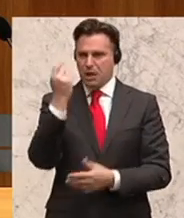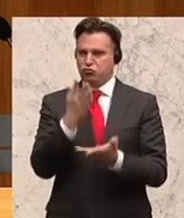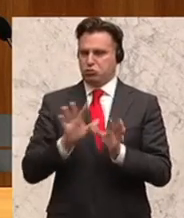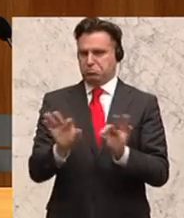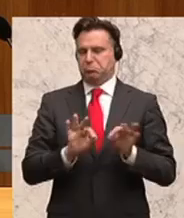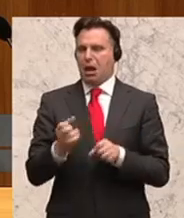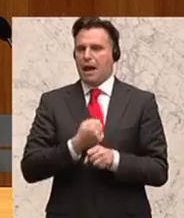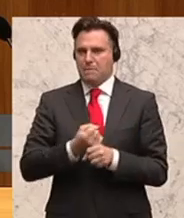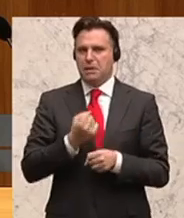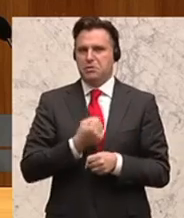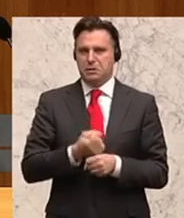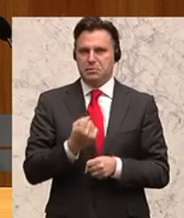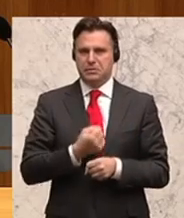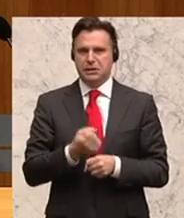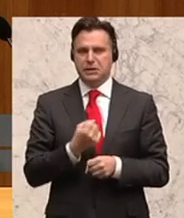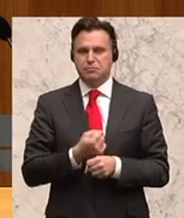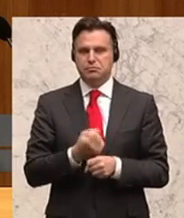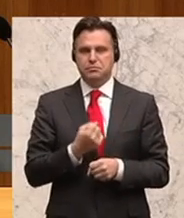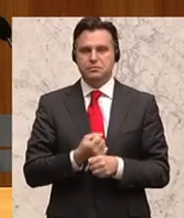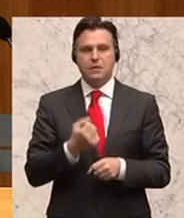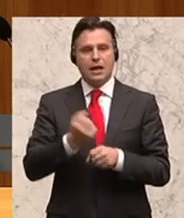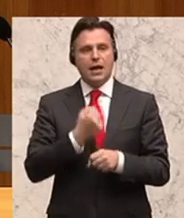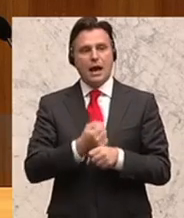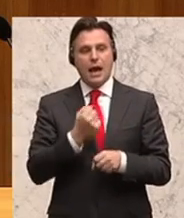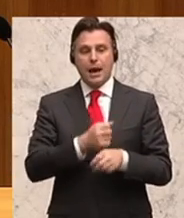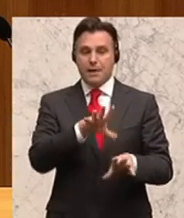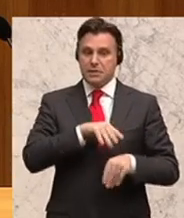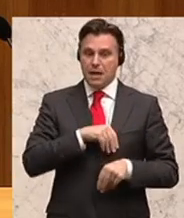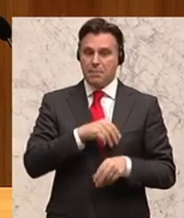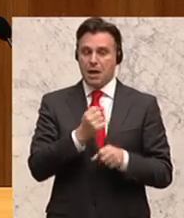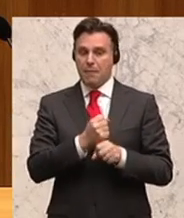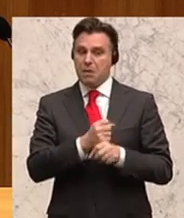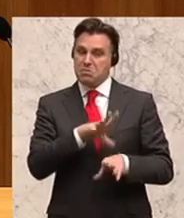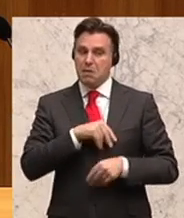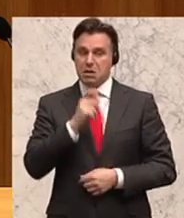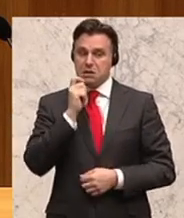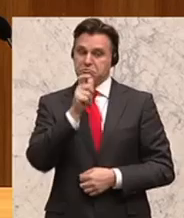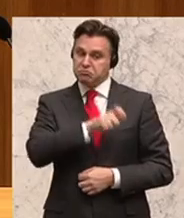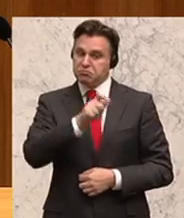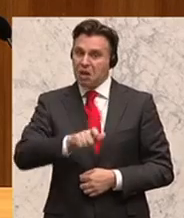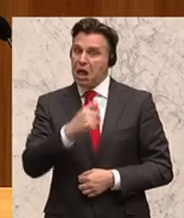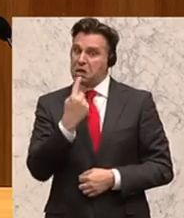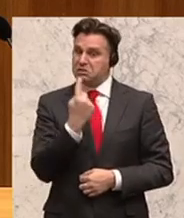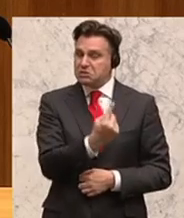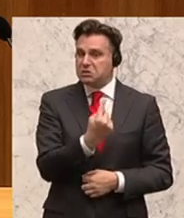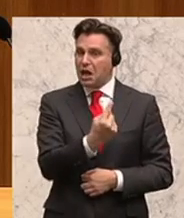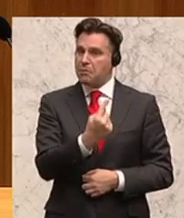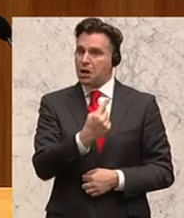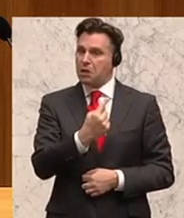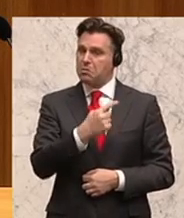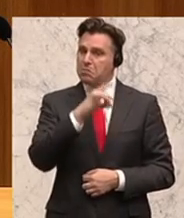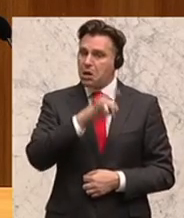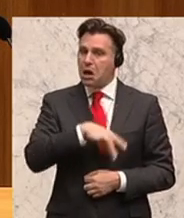Beschäftigung und mehr Arbeitnehmer und Arbeitnehmerinnen, als man glaubt, haben zumindest hin und wieder